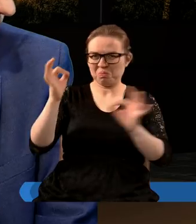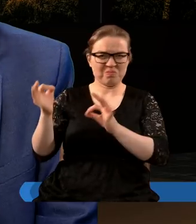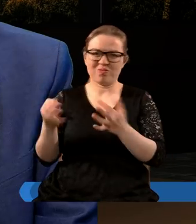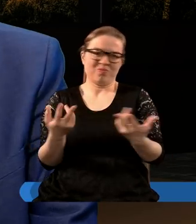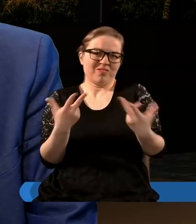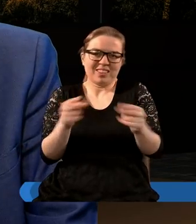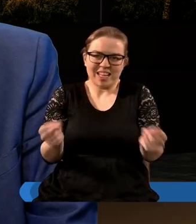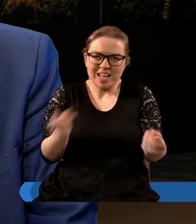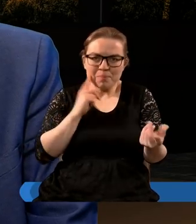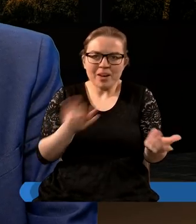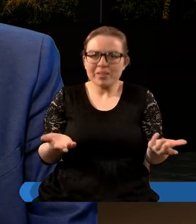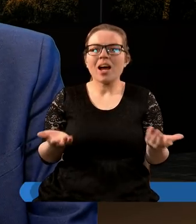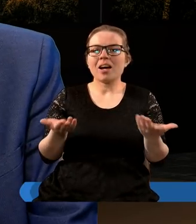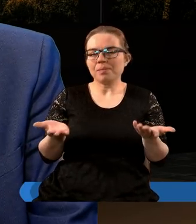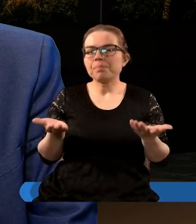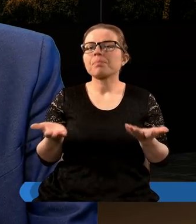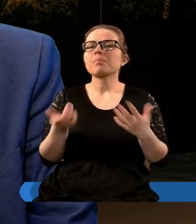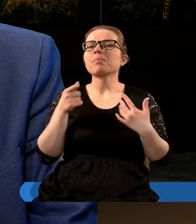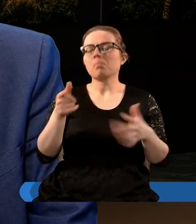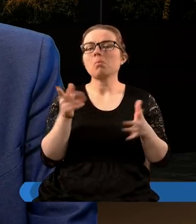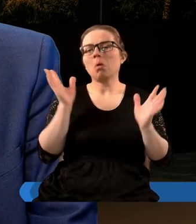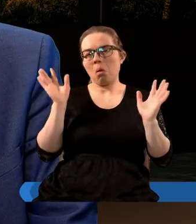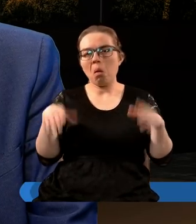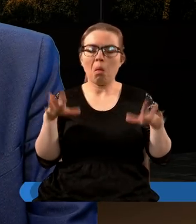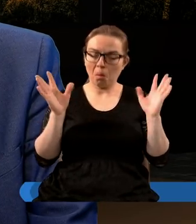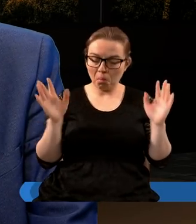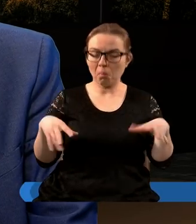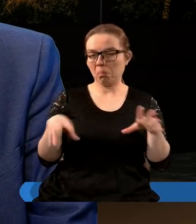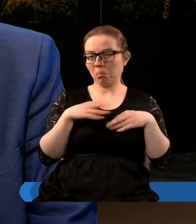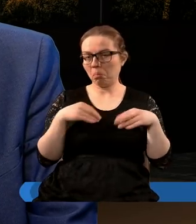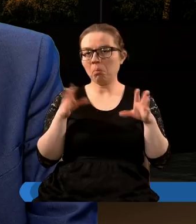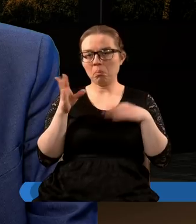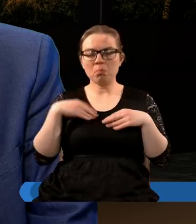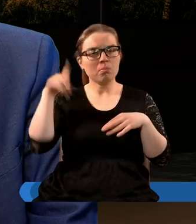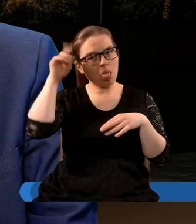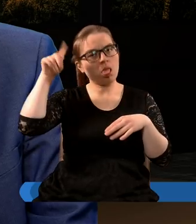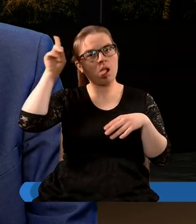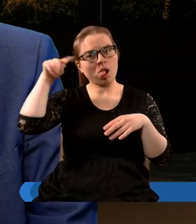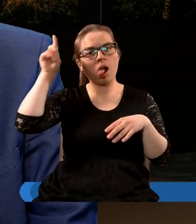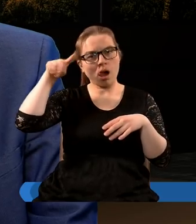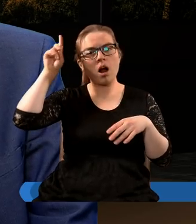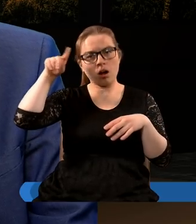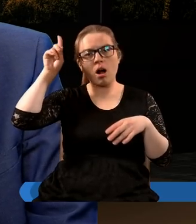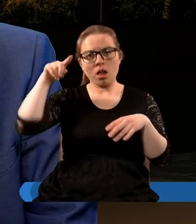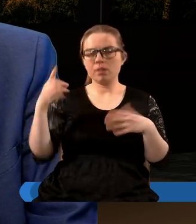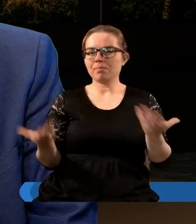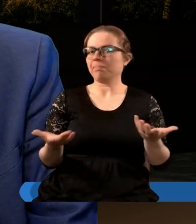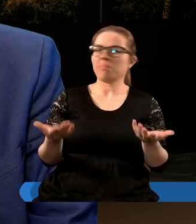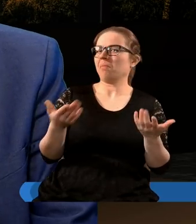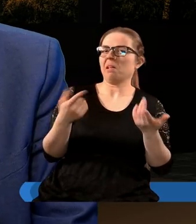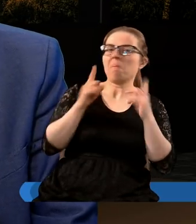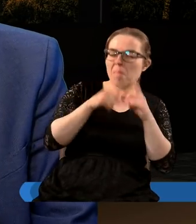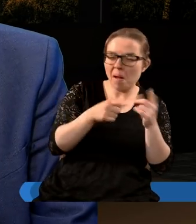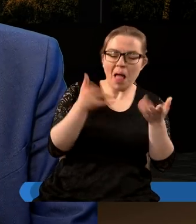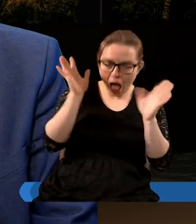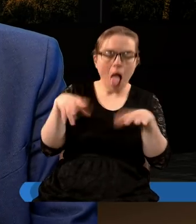wszystkim, co mu się podaje, prawda, przyjmuje różne rzeczy nawet, które nie są prawdziwe, za prawdę,